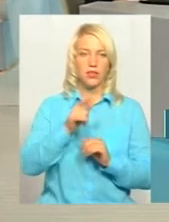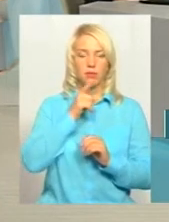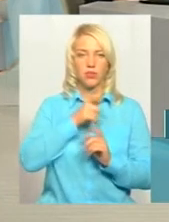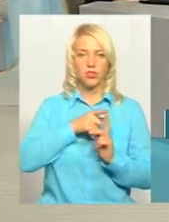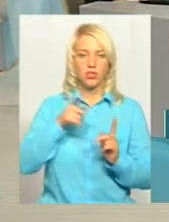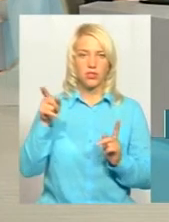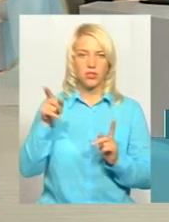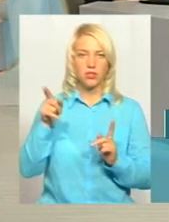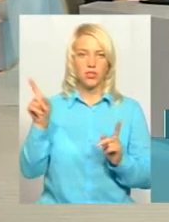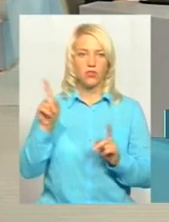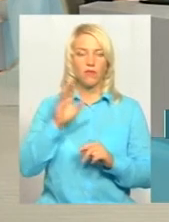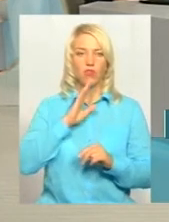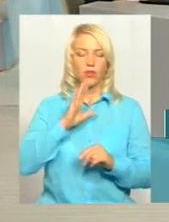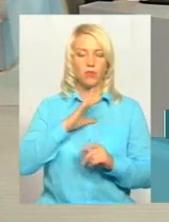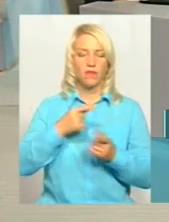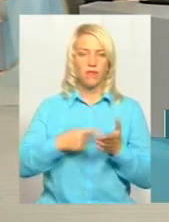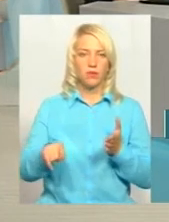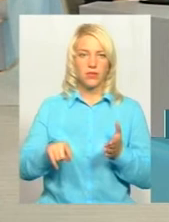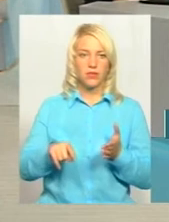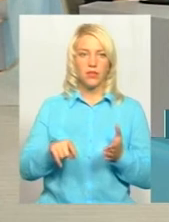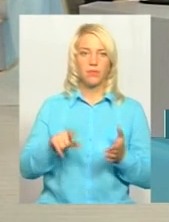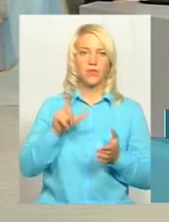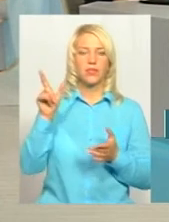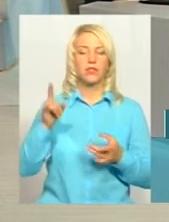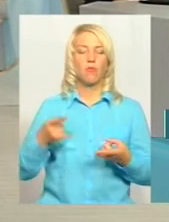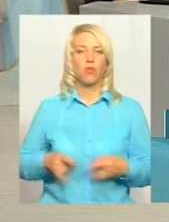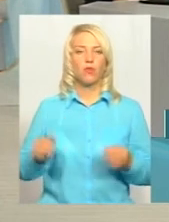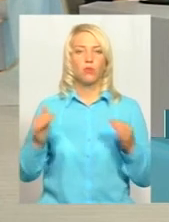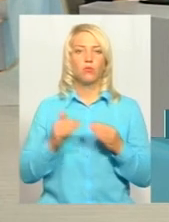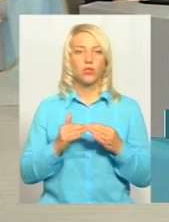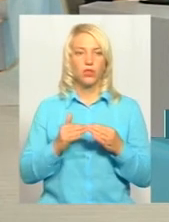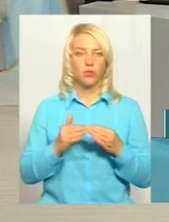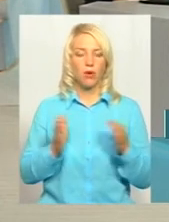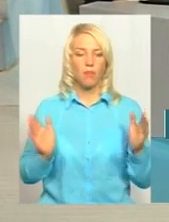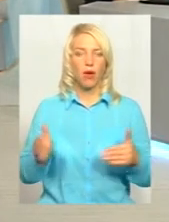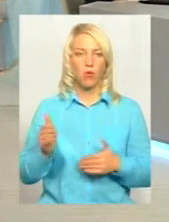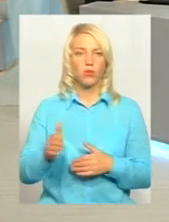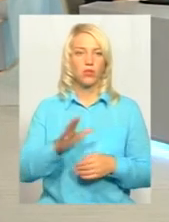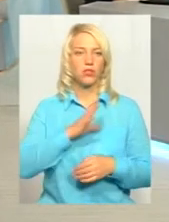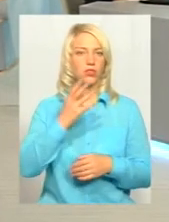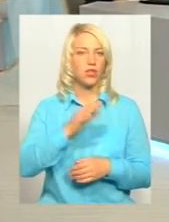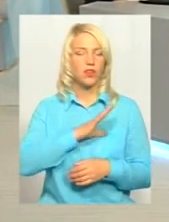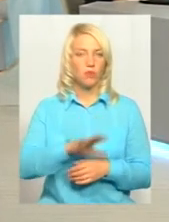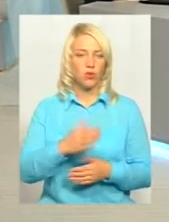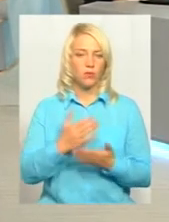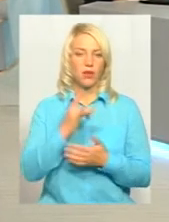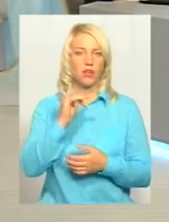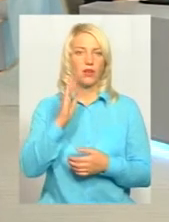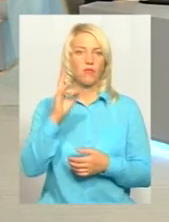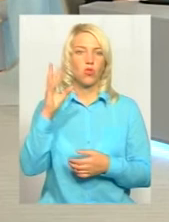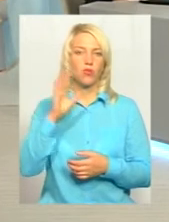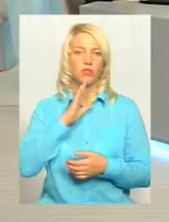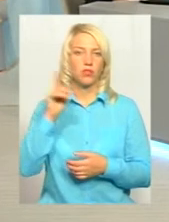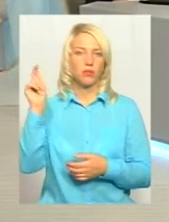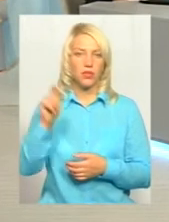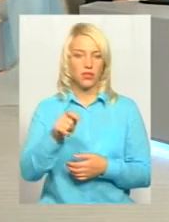коли те, що вона вже була виписана з пологового будинку, пакунки малюка не було. Чи, наприклад, з Рівненської області приїхала,